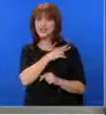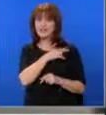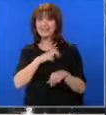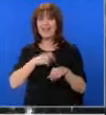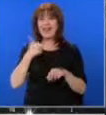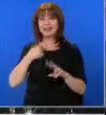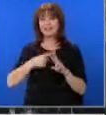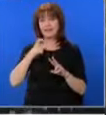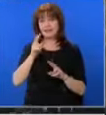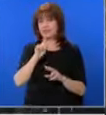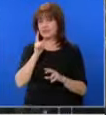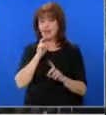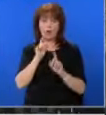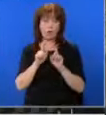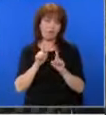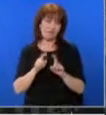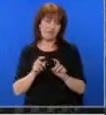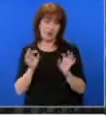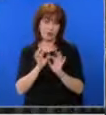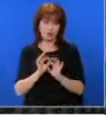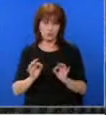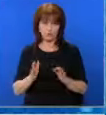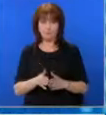на ДАНС не е коментирал проведената акция.